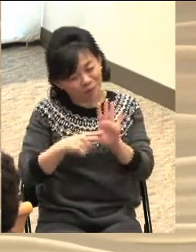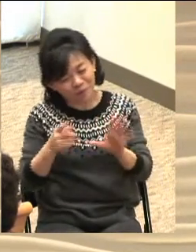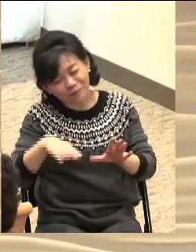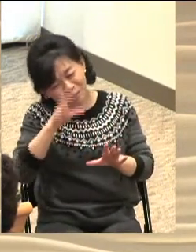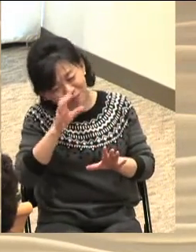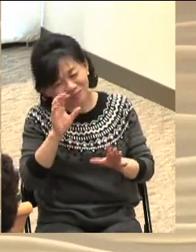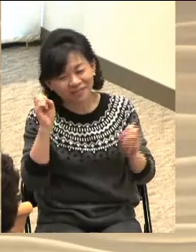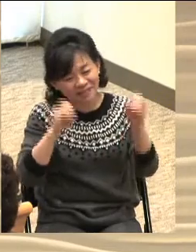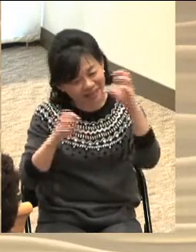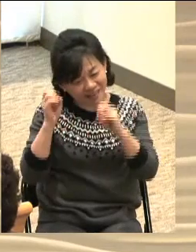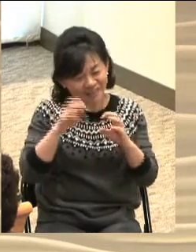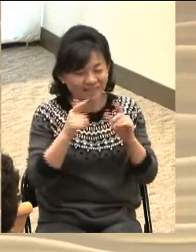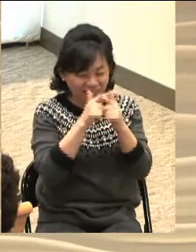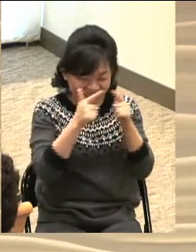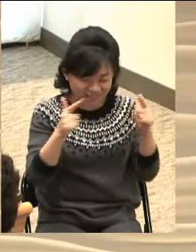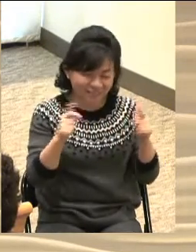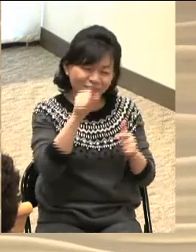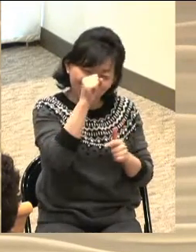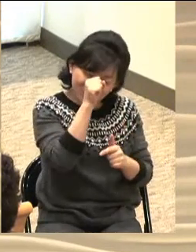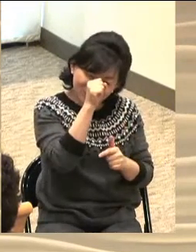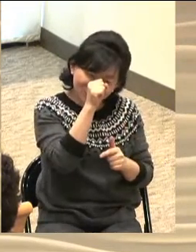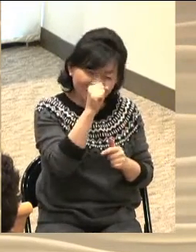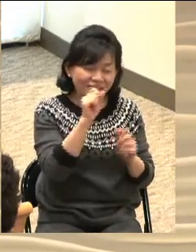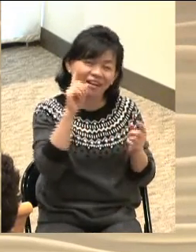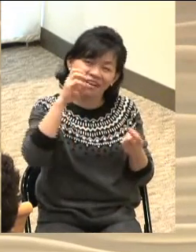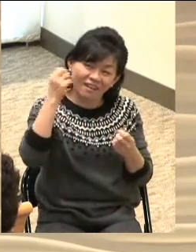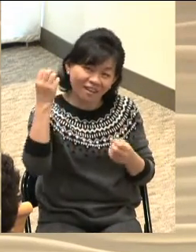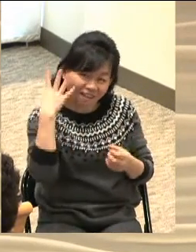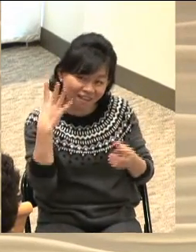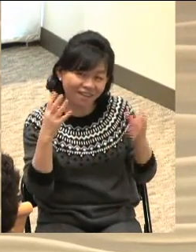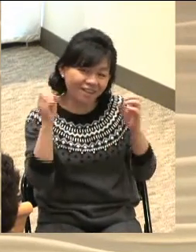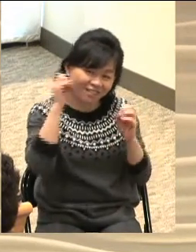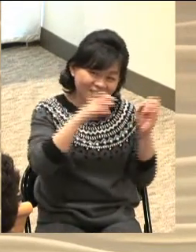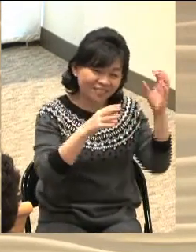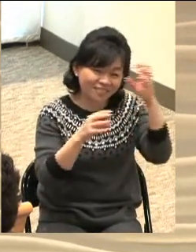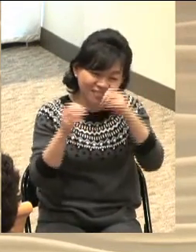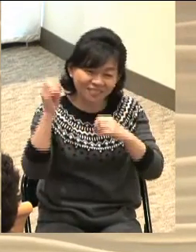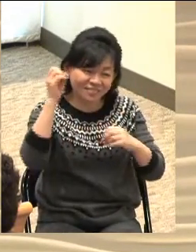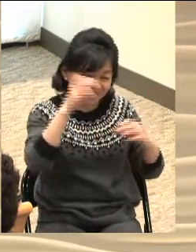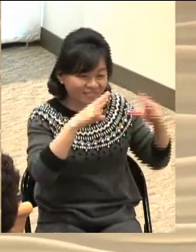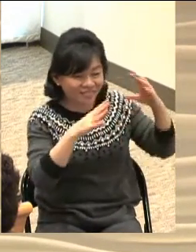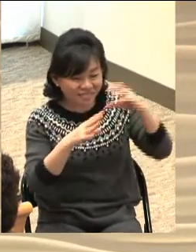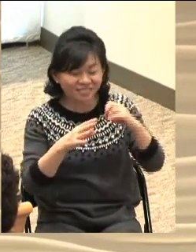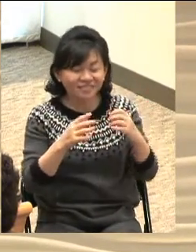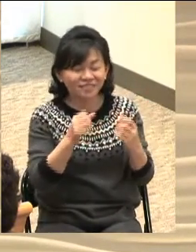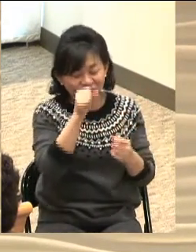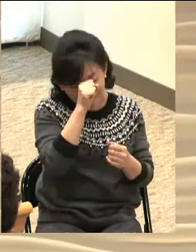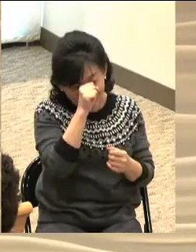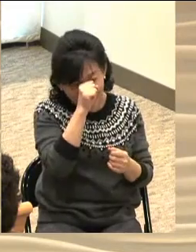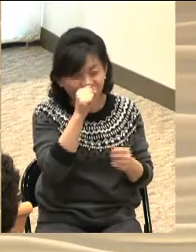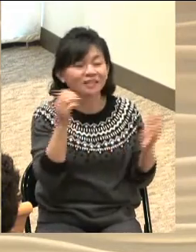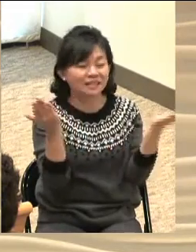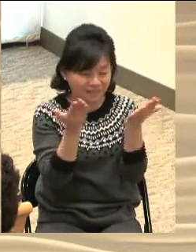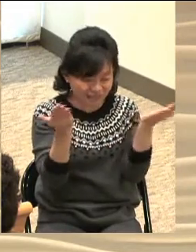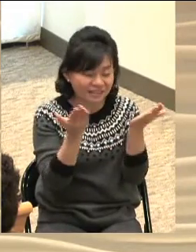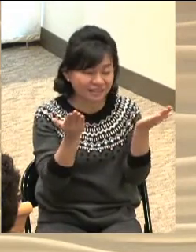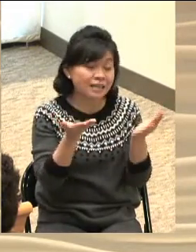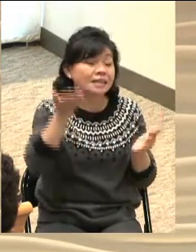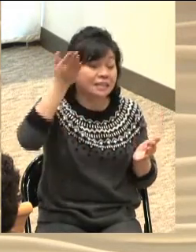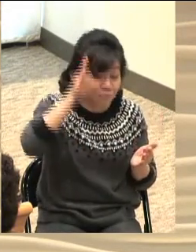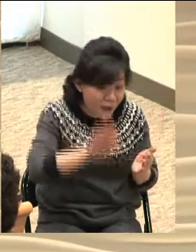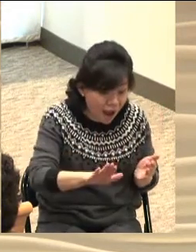기쁜 일이고 그런 사람들로부터 이런저런 대화를 하며 참 회포를 푸는 것도 즐거운 일이겠으나